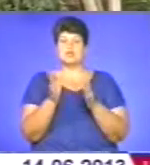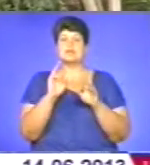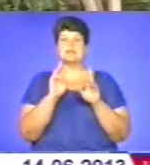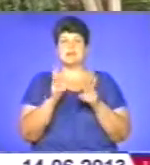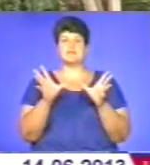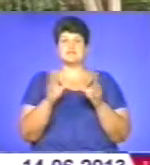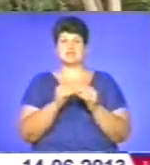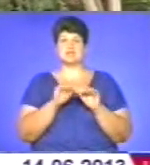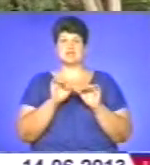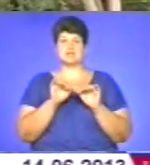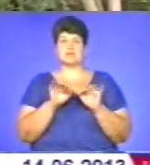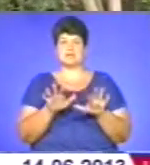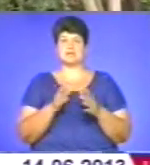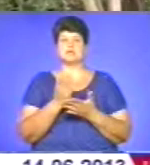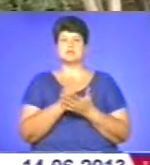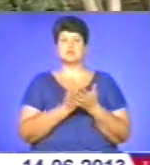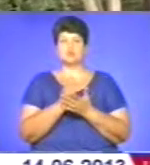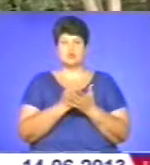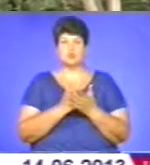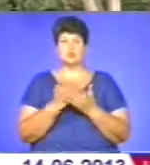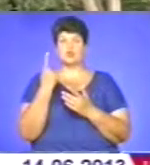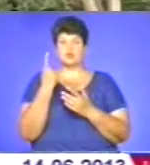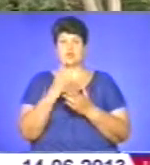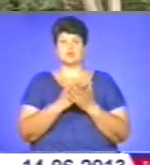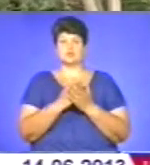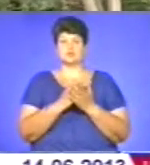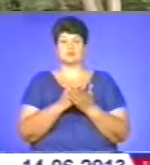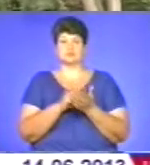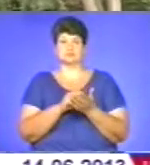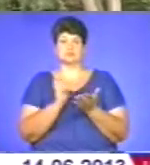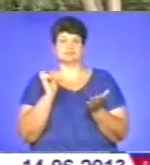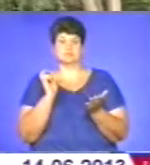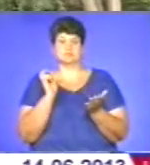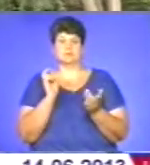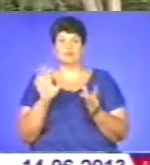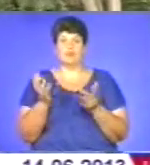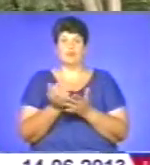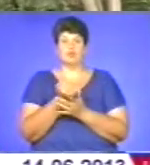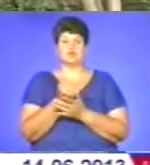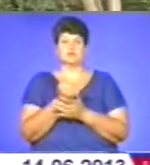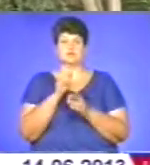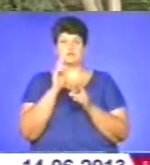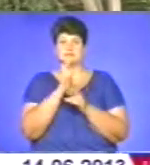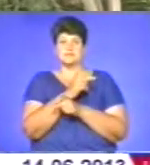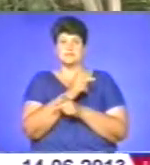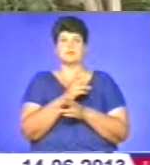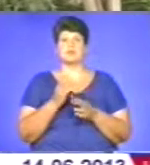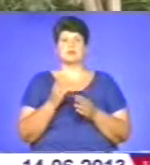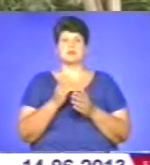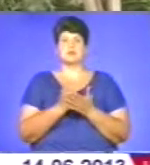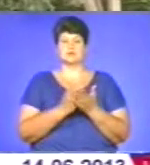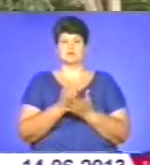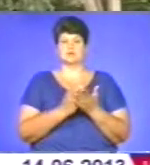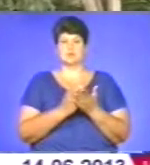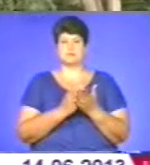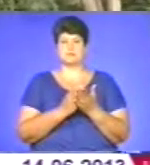відповідно, служб всіх. Бо якщо десь одна служба випадає відповідно, то виходить негатив служби.